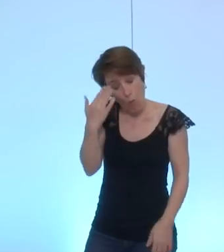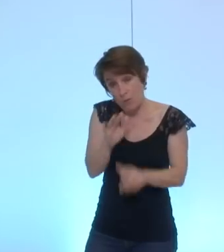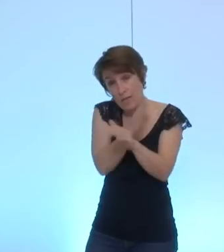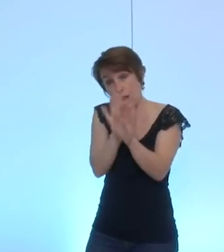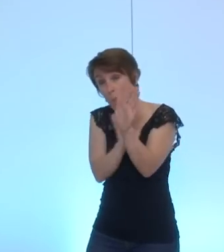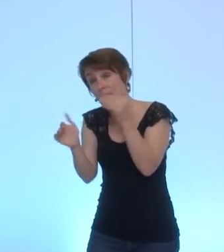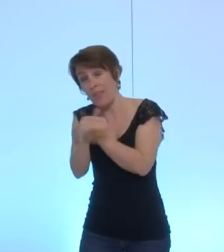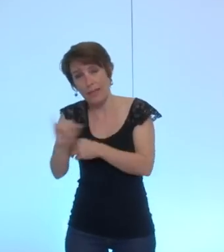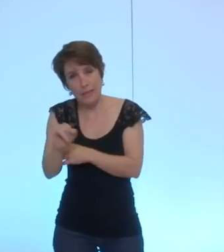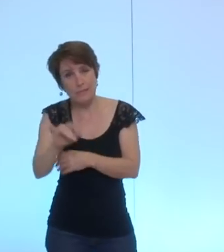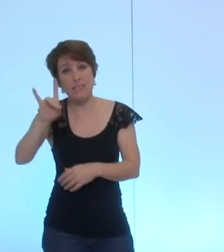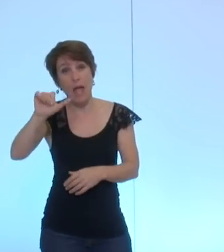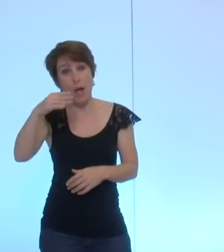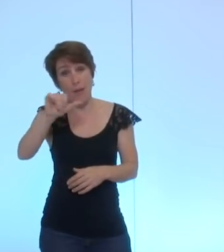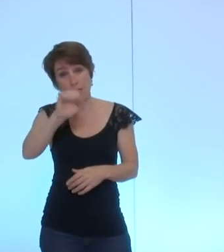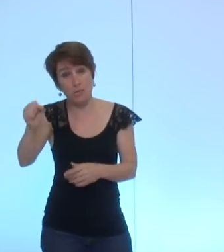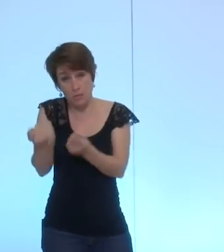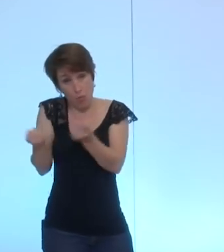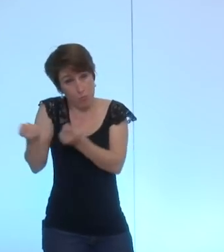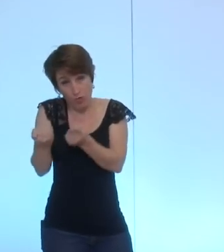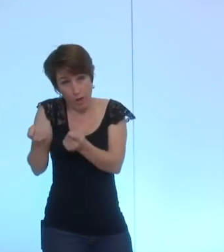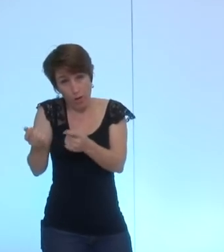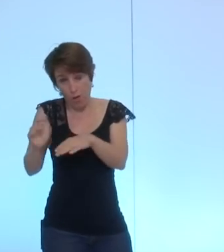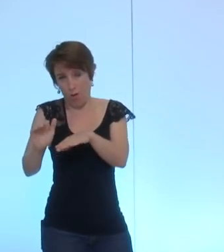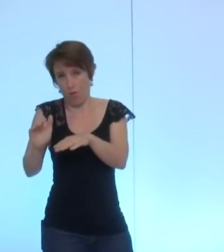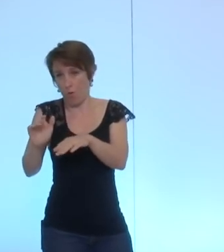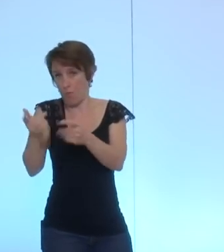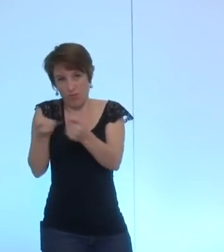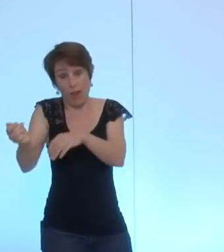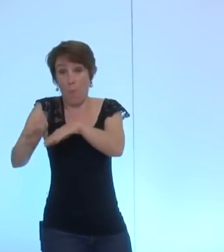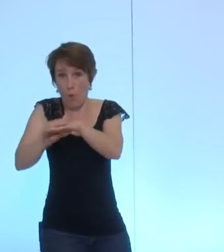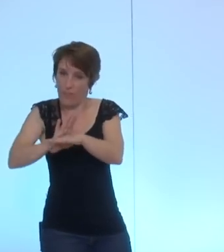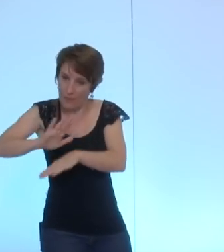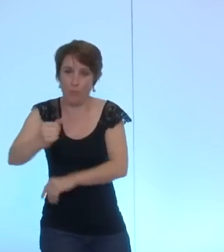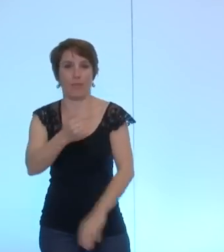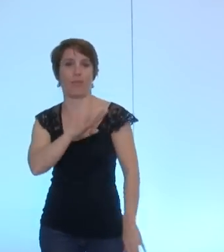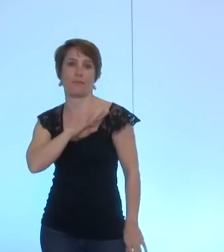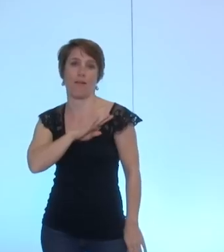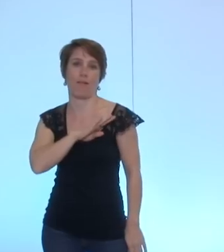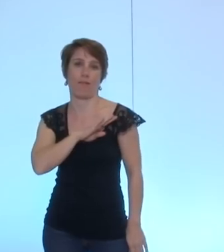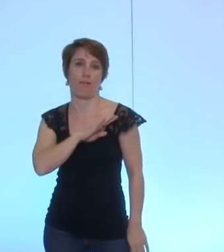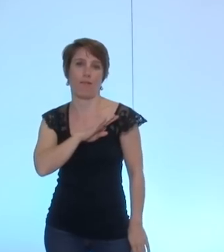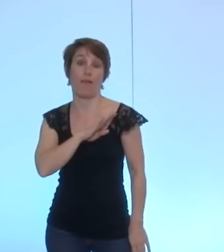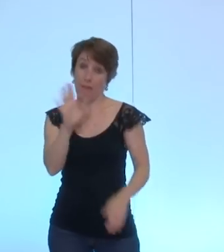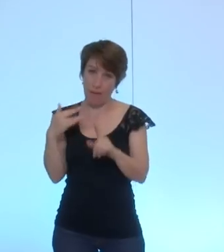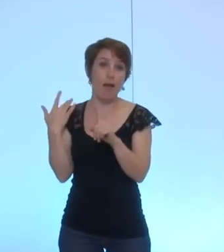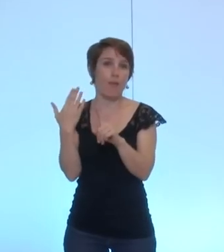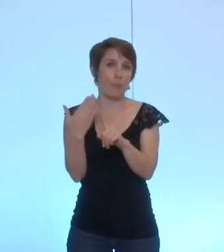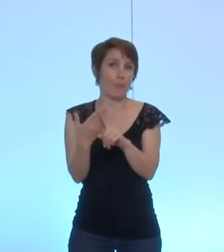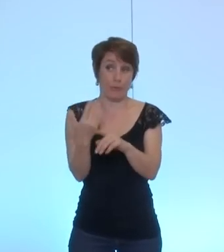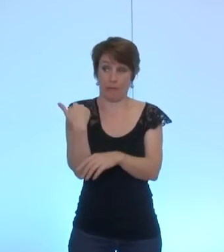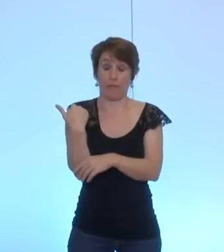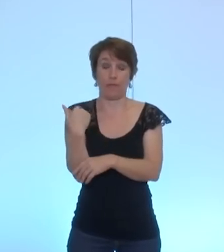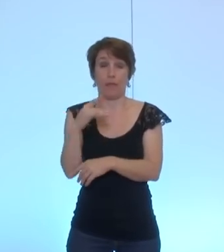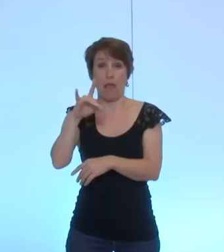ramasse qui gère politiquement la bande de Gaza et qui quand même ces jours-ci encore